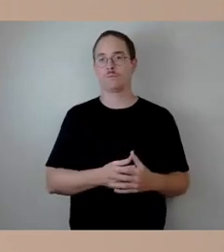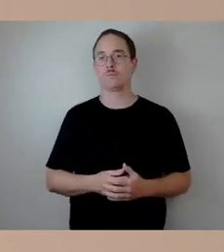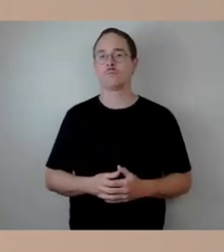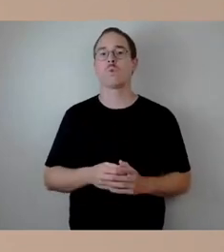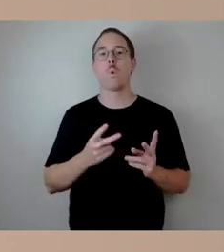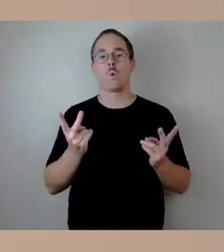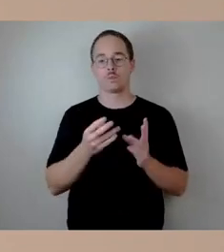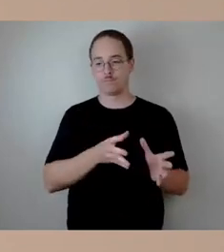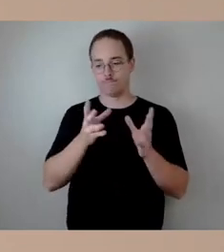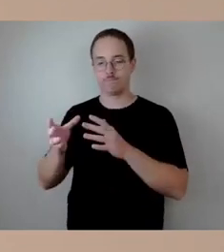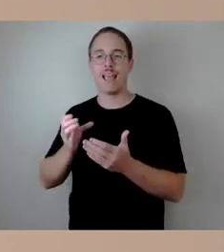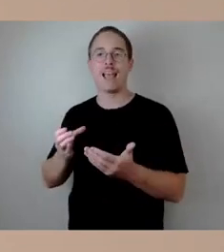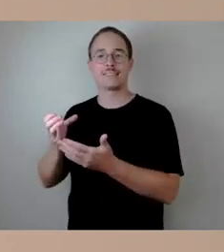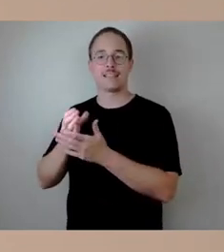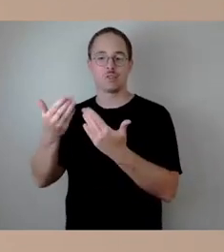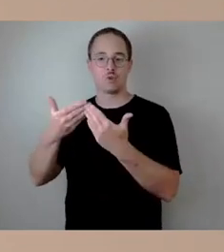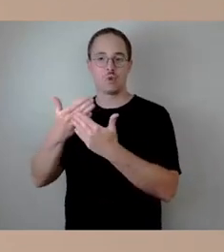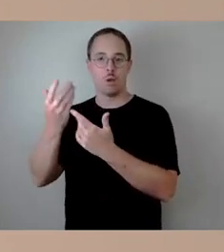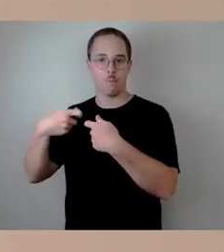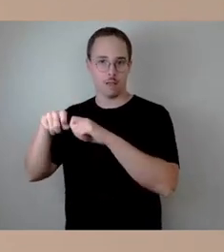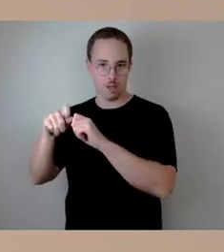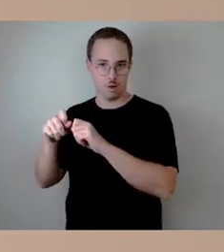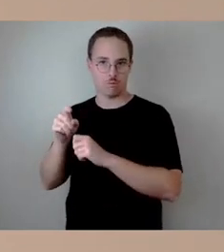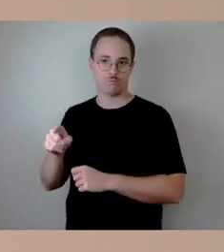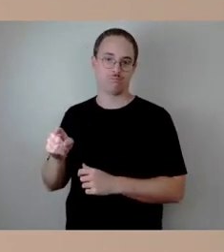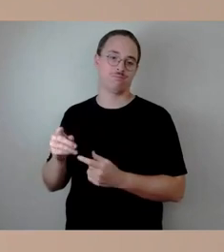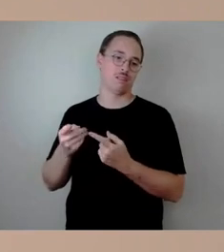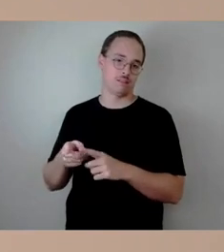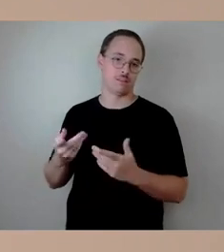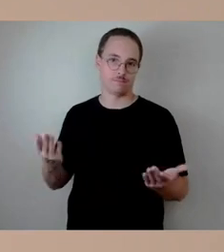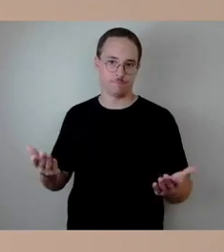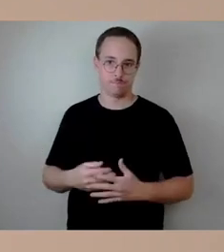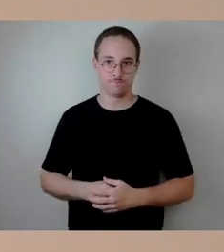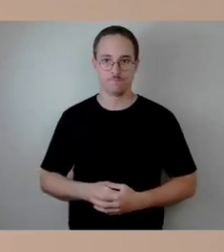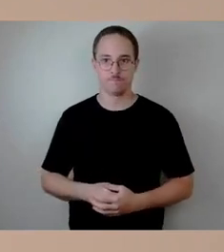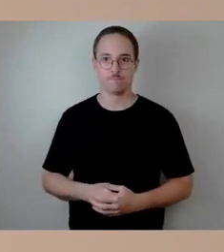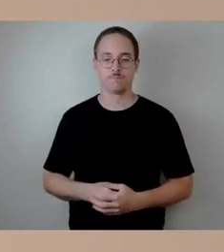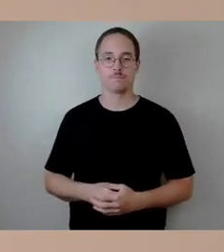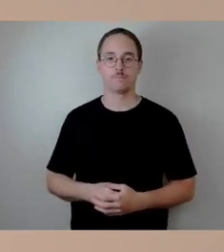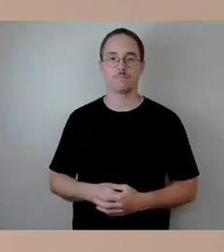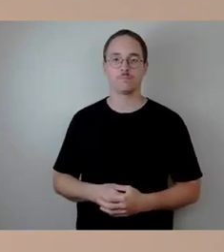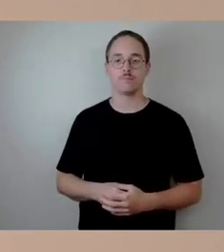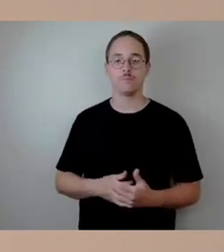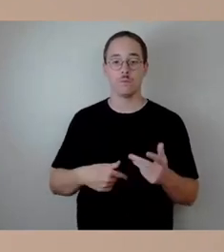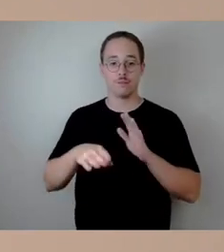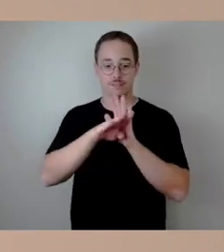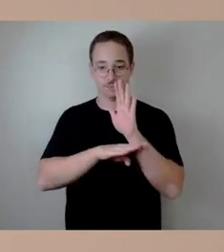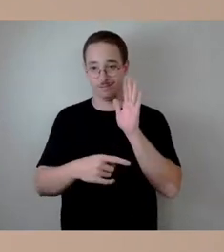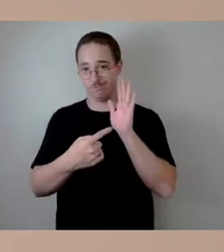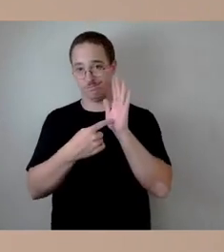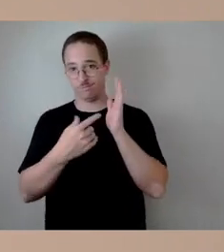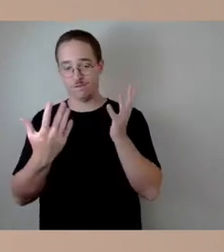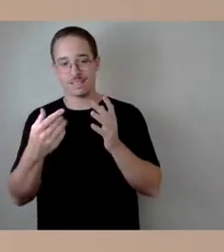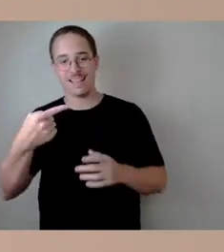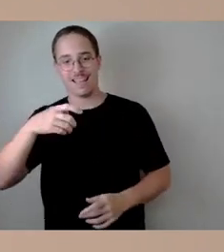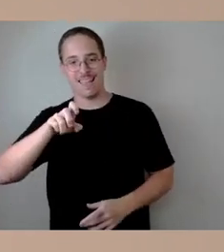für Brücken im Zuge der politischen Debatte, die sich nach dem Einsturz der Brücke in Genua gezeigt hat,